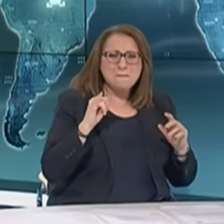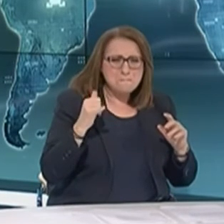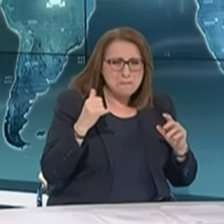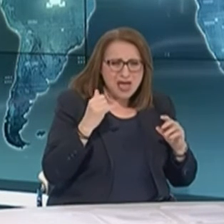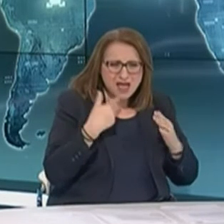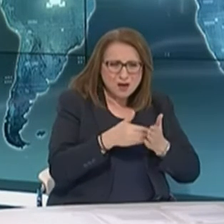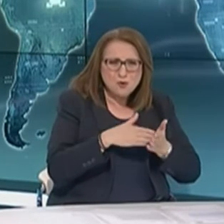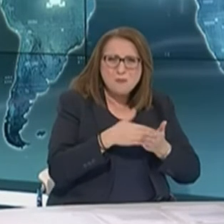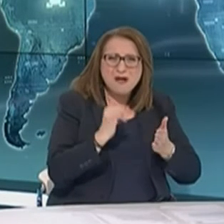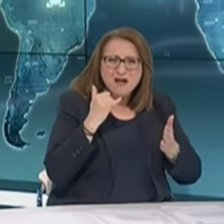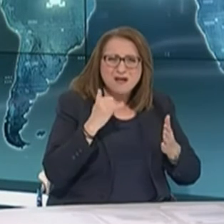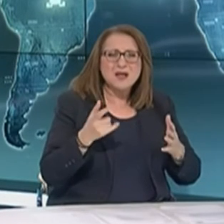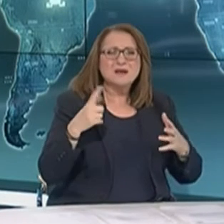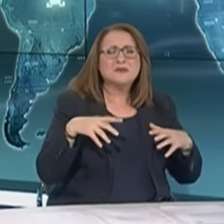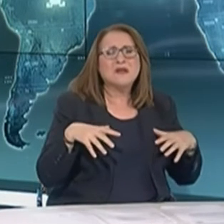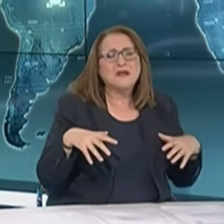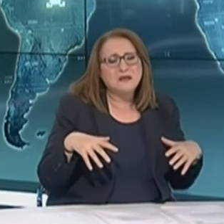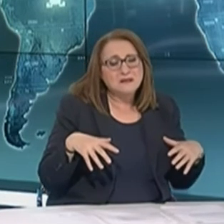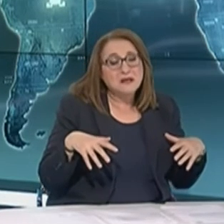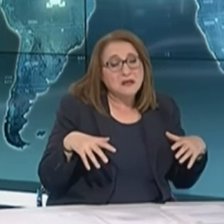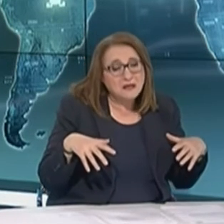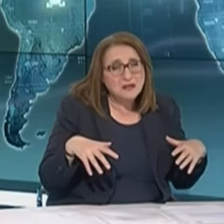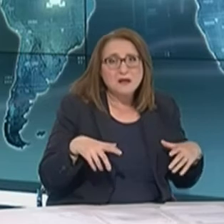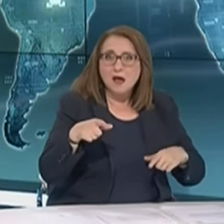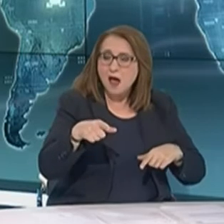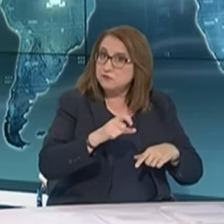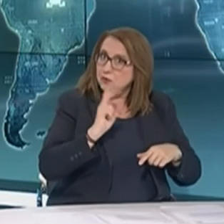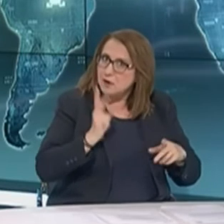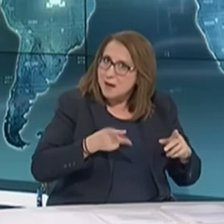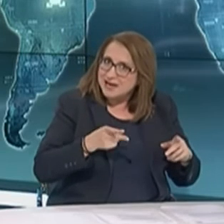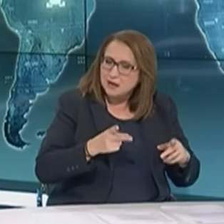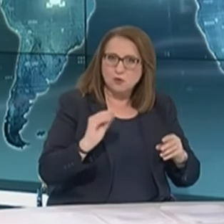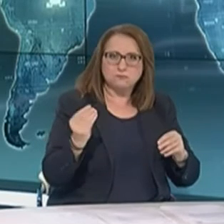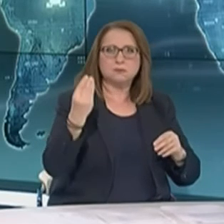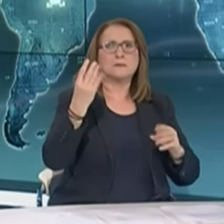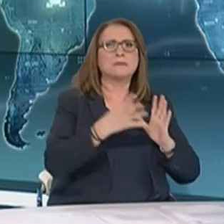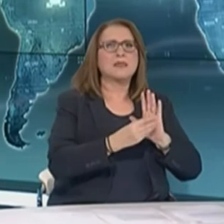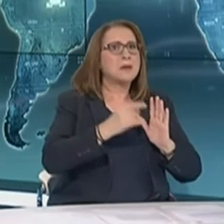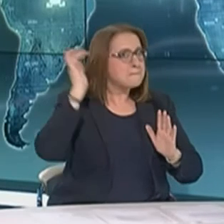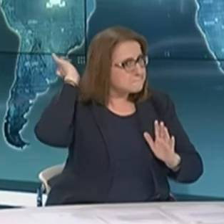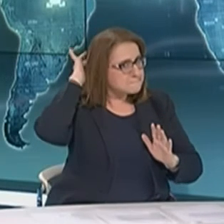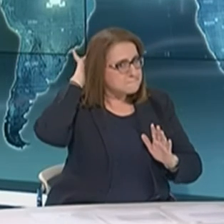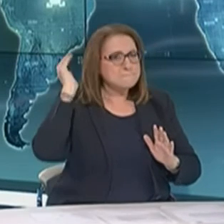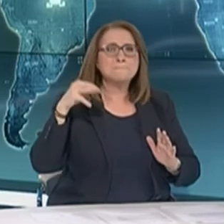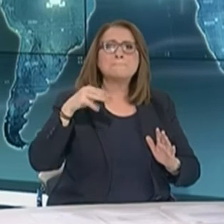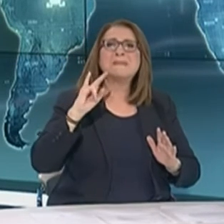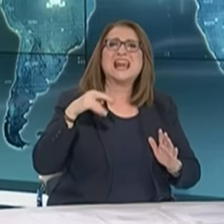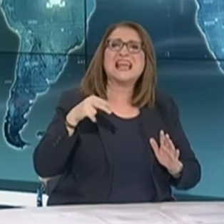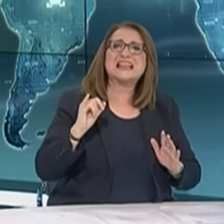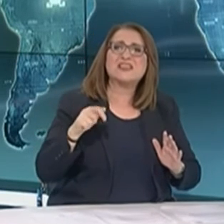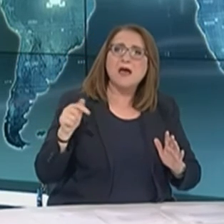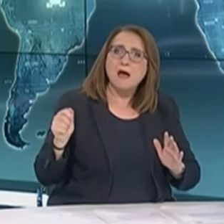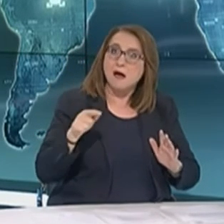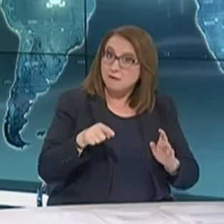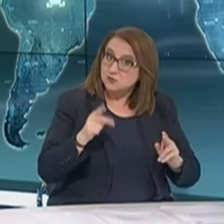ένας προσανατολισμός, μια λιθαργικότητα που μπορεί να σημαίνει όπως είπατε τη μηνυγκίτιδα. Άρα γι' αυτό χρειάζεται επικοινωνία με τον γιατρό για τις ευπαθείς ομάδες. Το τονίζω,